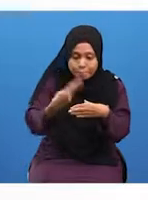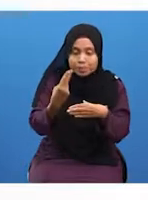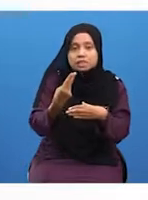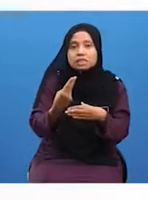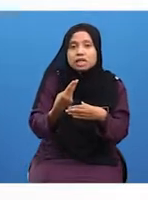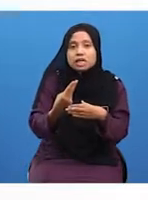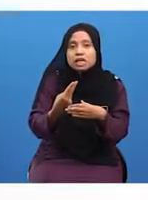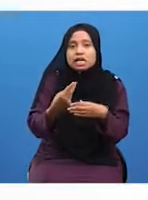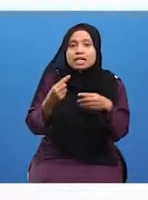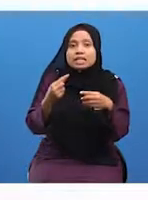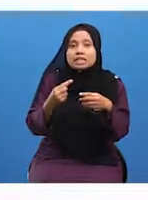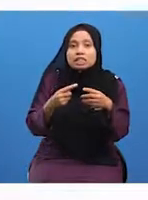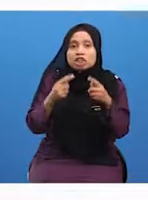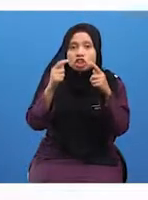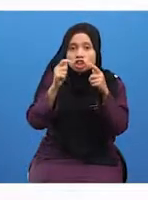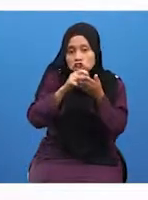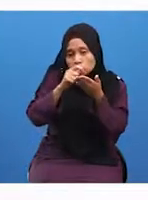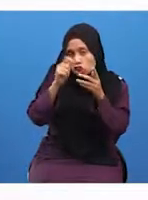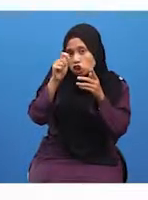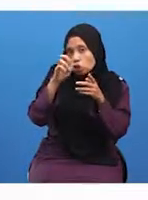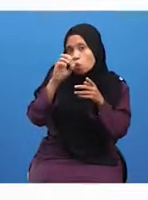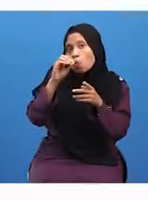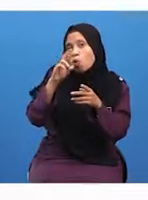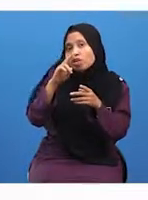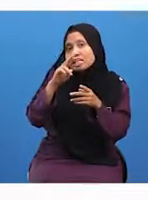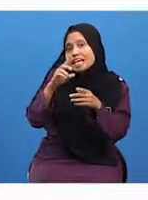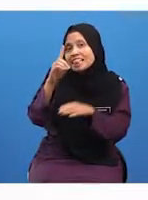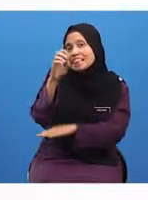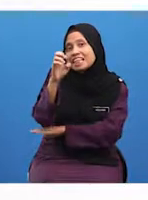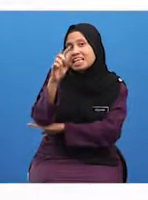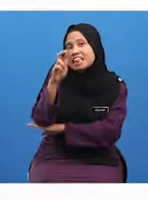teori determinisme alam sekitar.